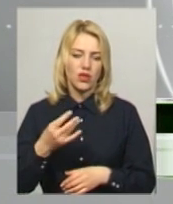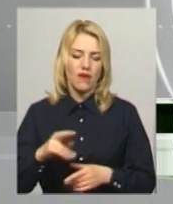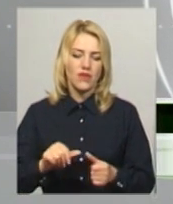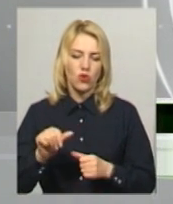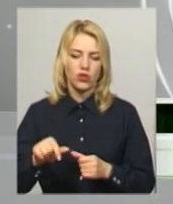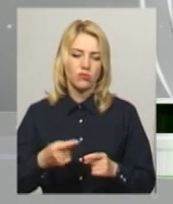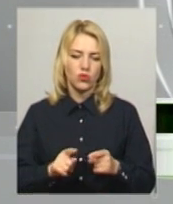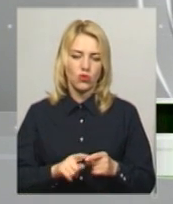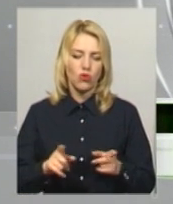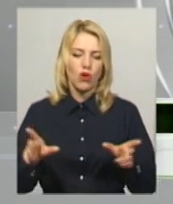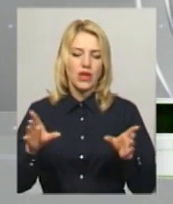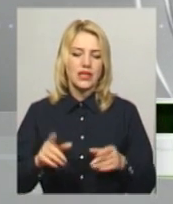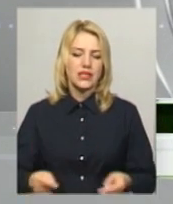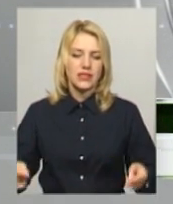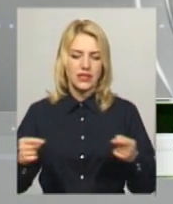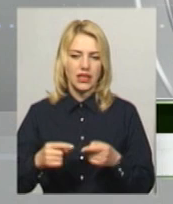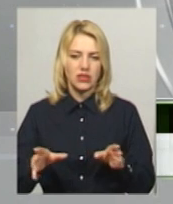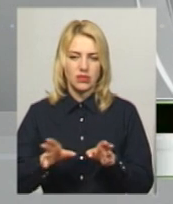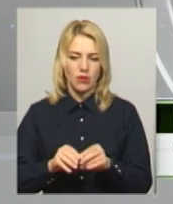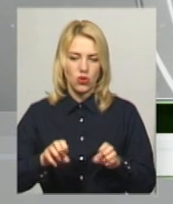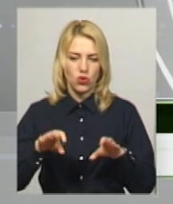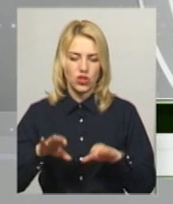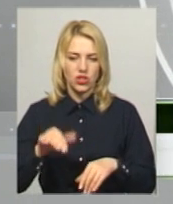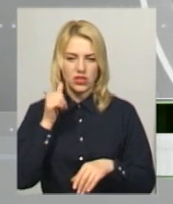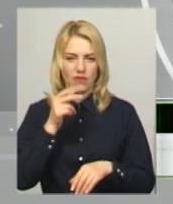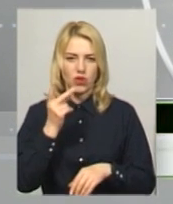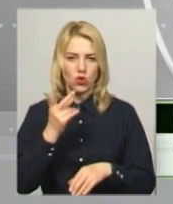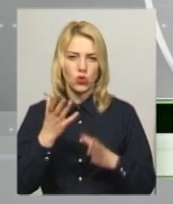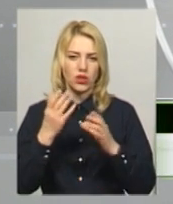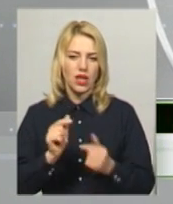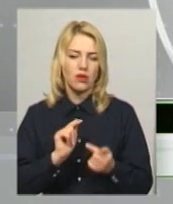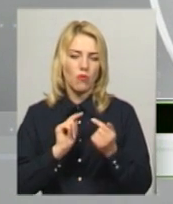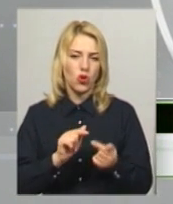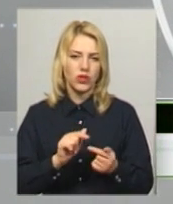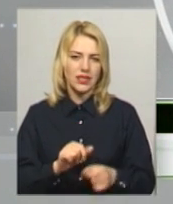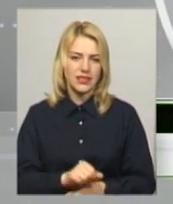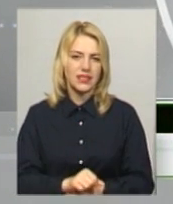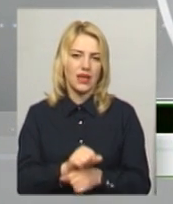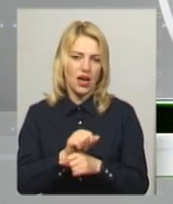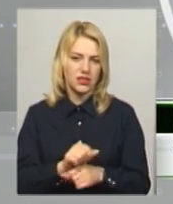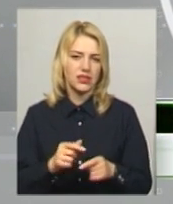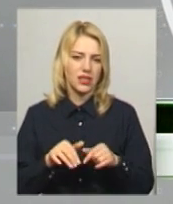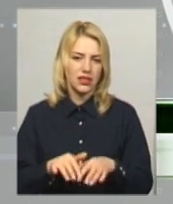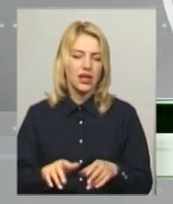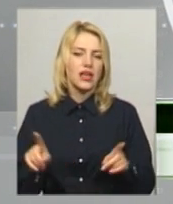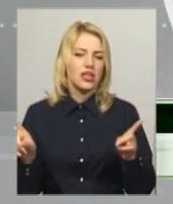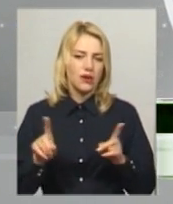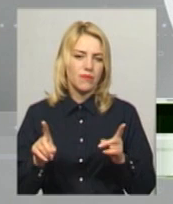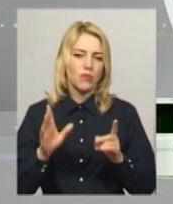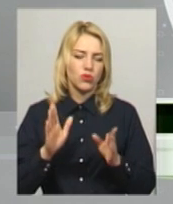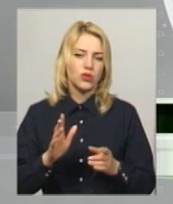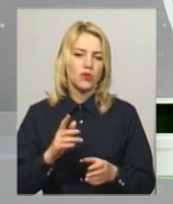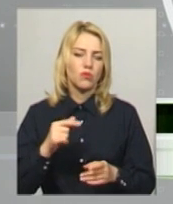спільного рішення, ночівля сьогодні і завтра другий день протестної акції. Що хочемо завтра залишити, щоб все-таки можливо, щоб були проголосовані ці